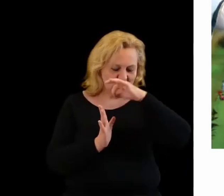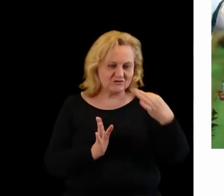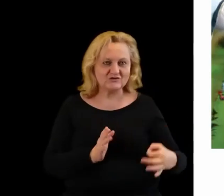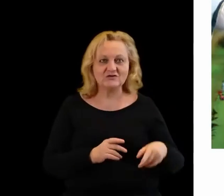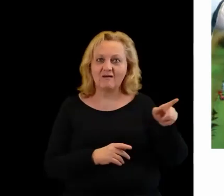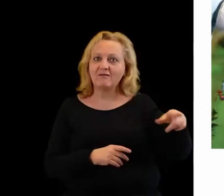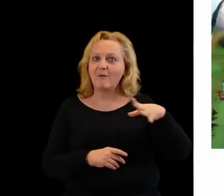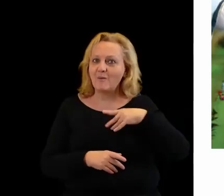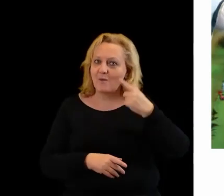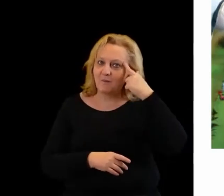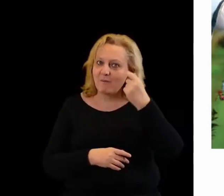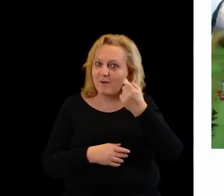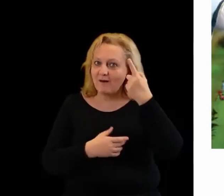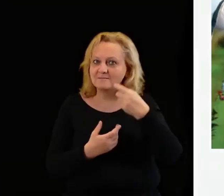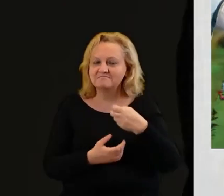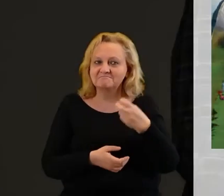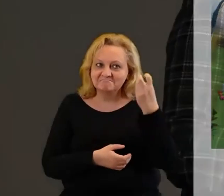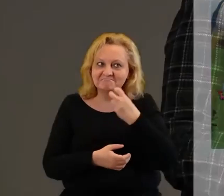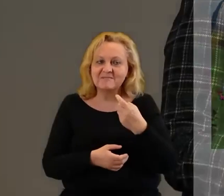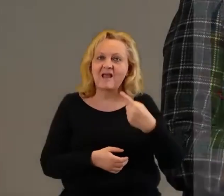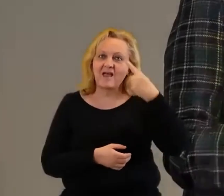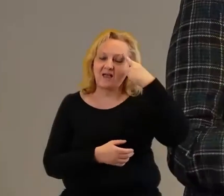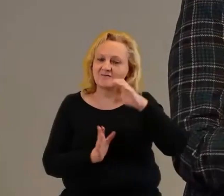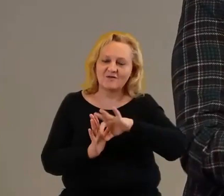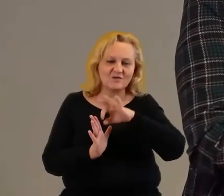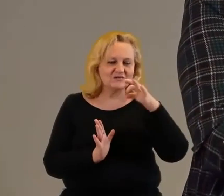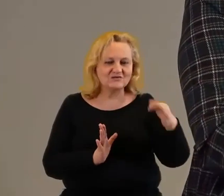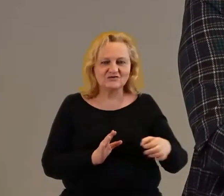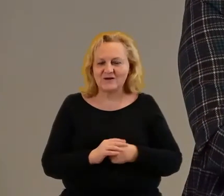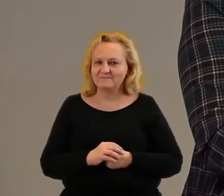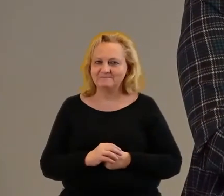zainspirowało, co wspominają do dzisiaj.